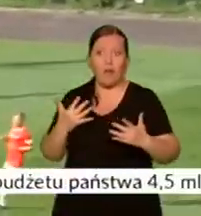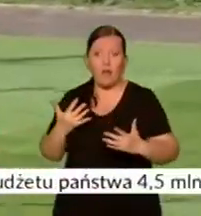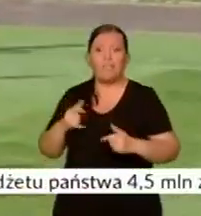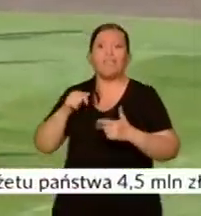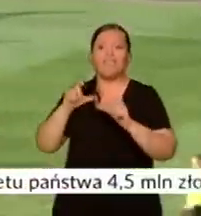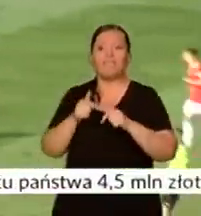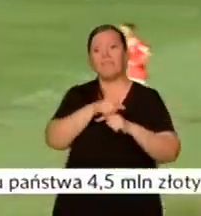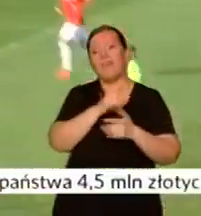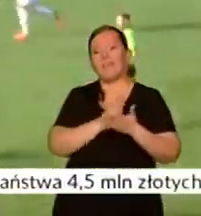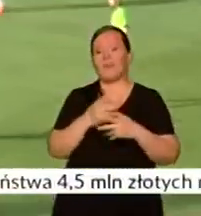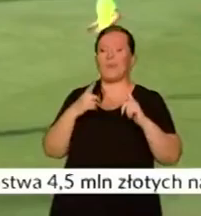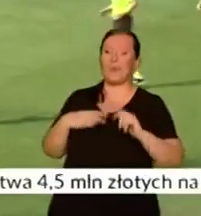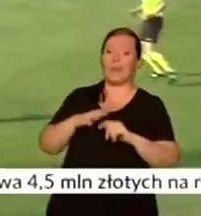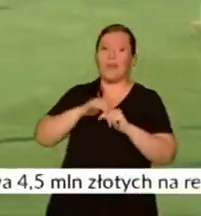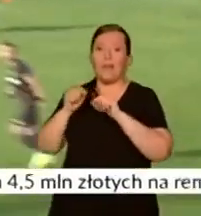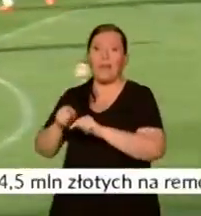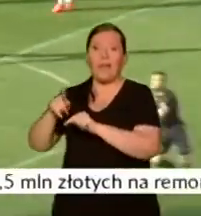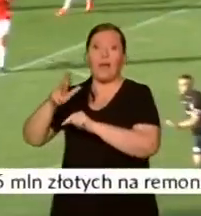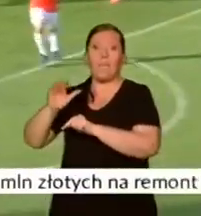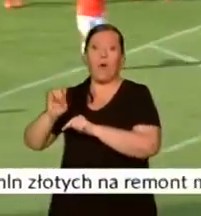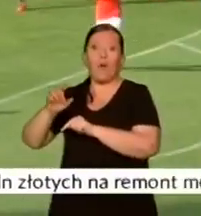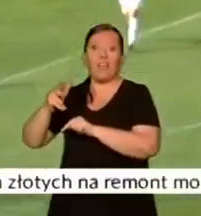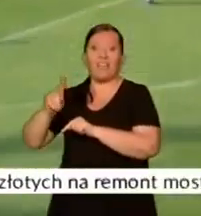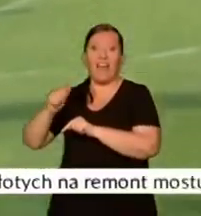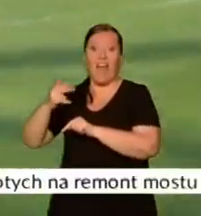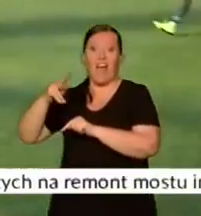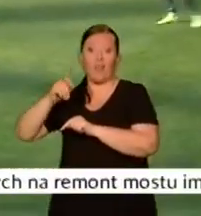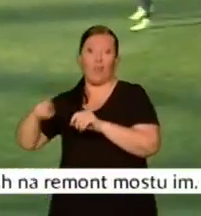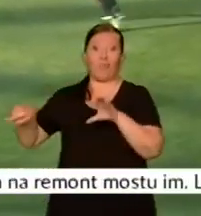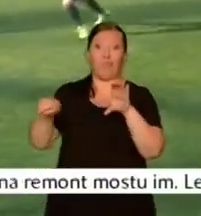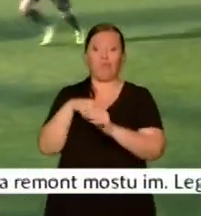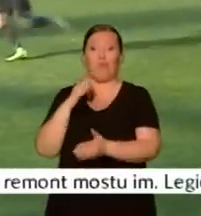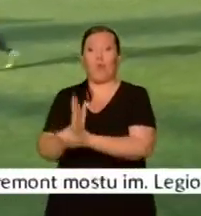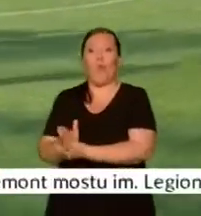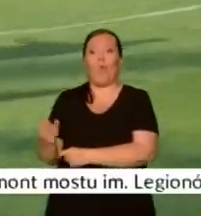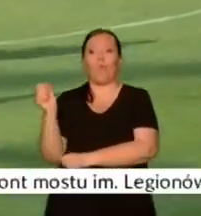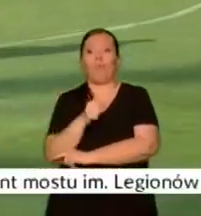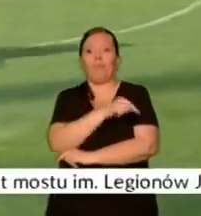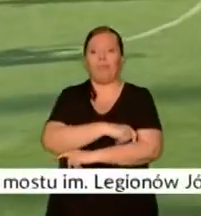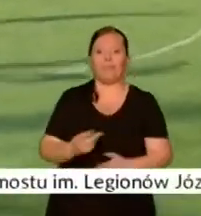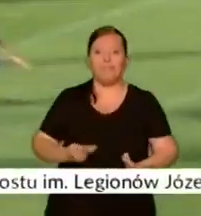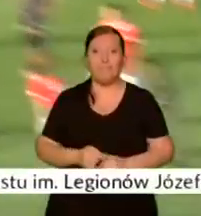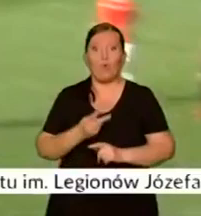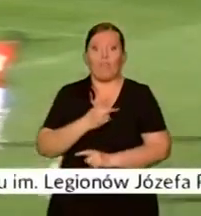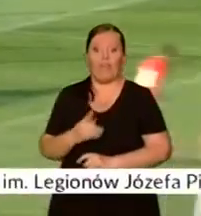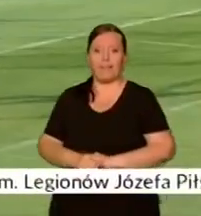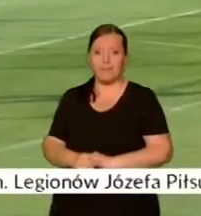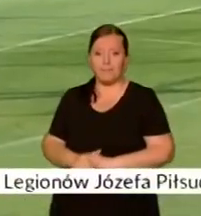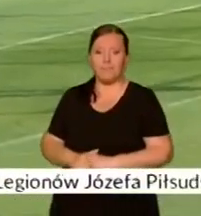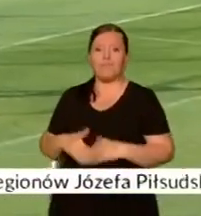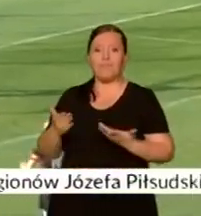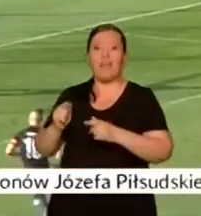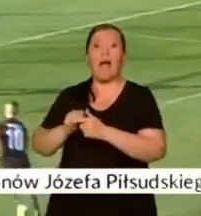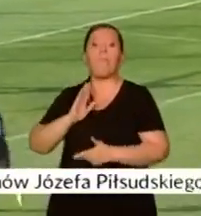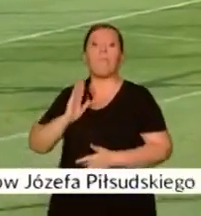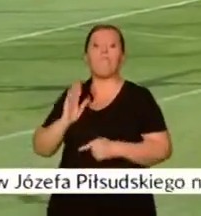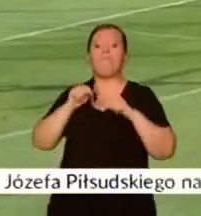uśpionych polonistów skarcił Arkadiusz Bogdaniuk po ładnym strzale zza pola karnego. Bramkarz czarnych koszul Jan Balawejder